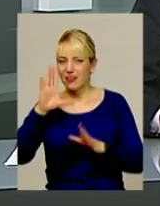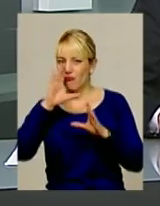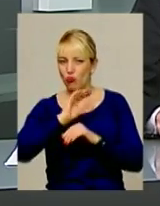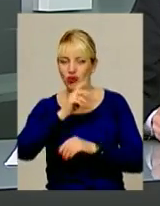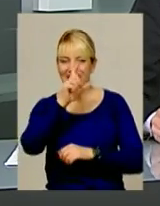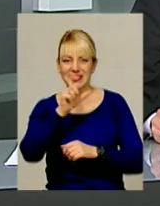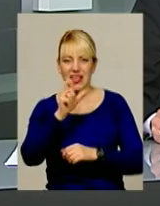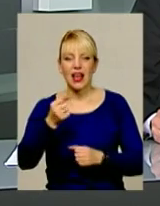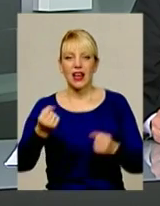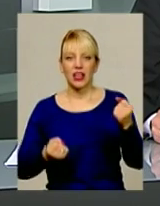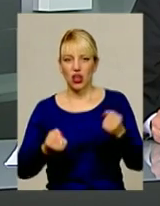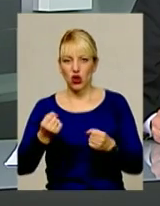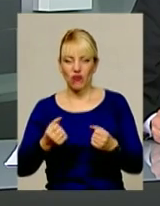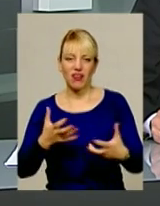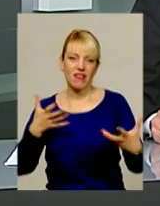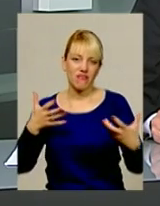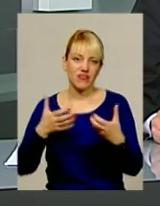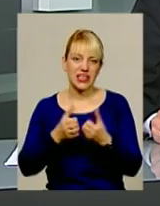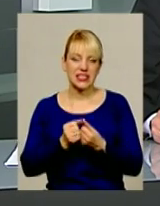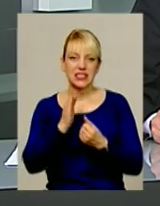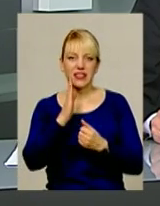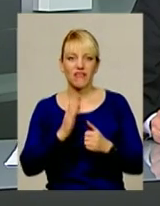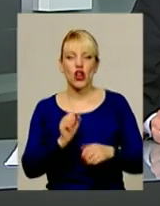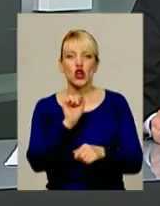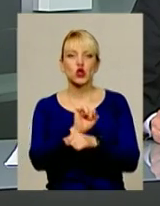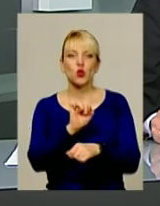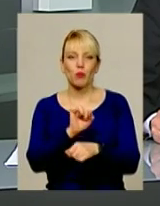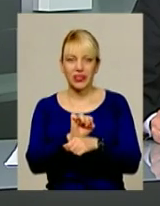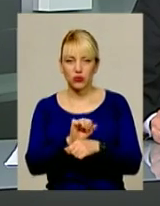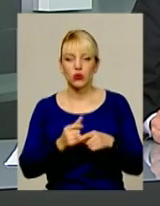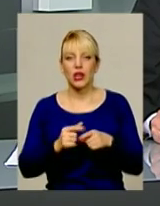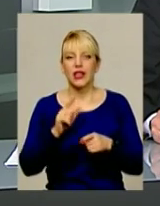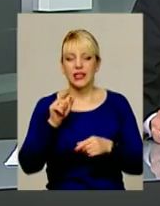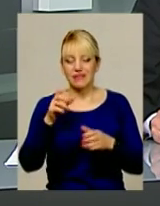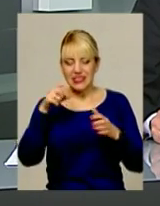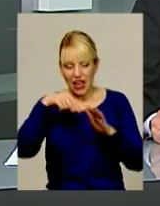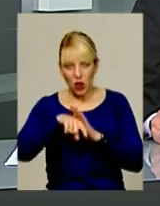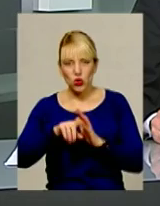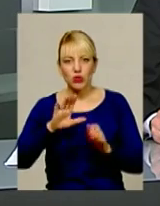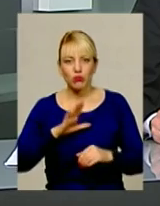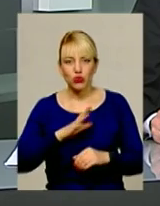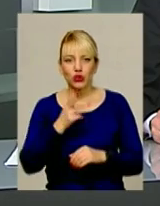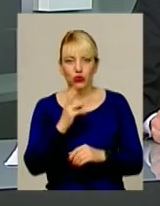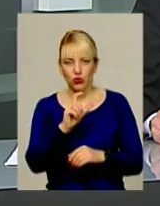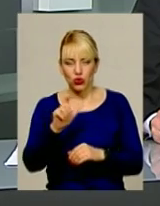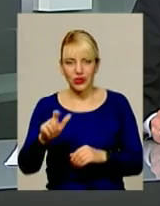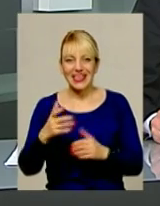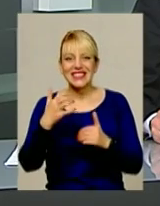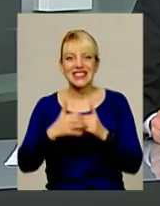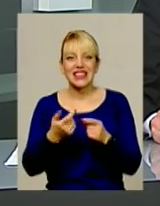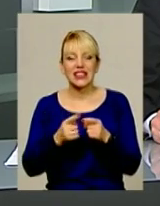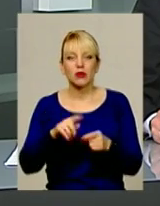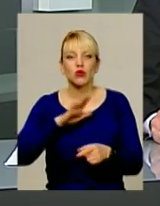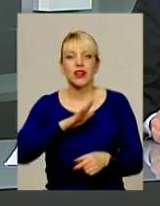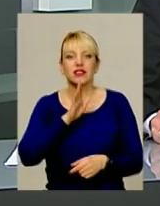автобусну зупинку і загорівся. В салоні авто було троє пасажирів. Серед них донька бійця АТО з позивним «Бумер». Саме дівчина,